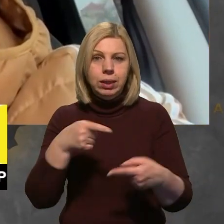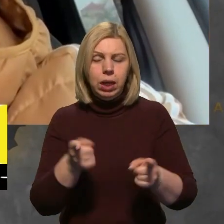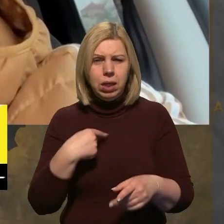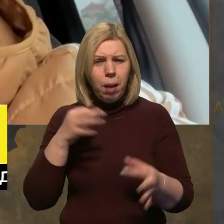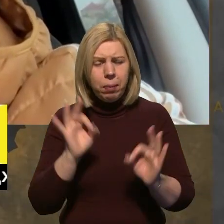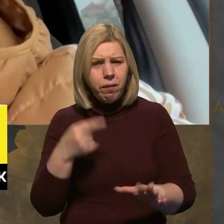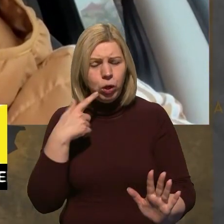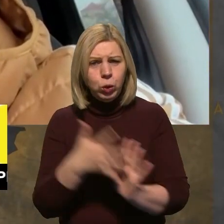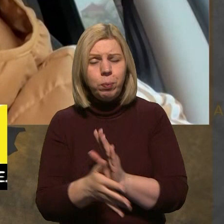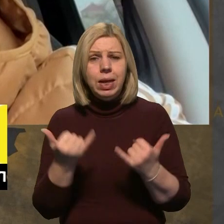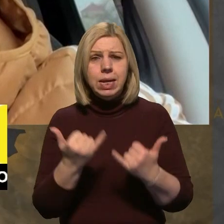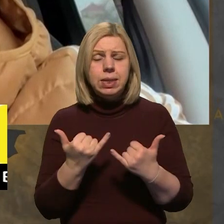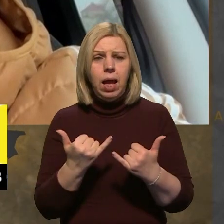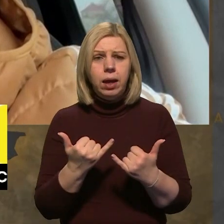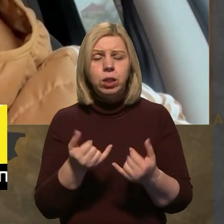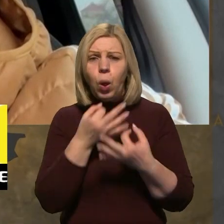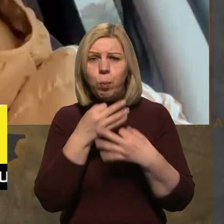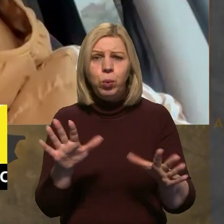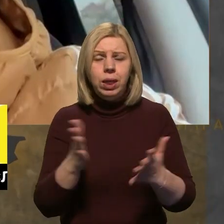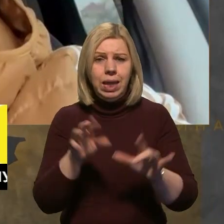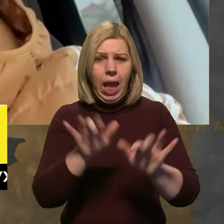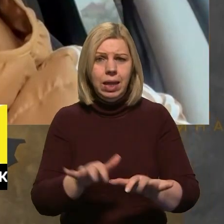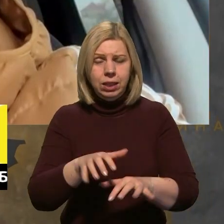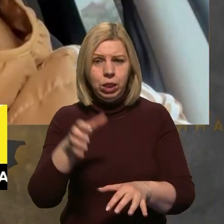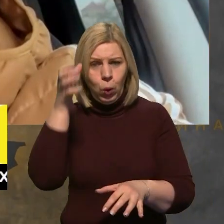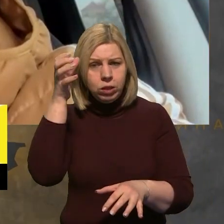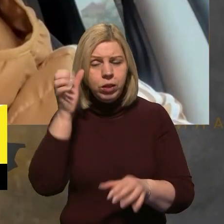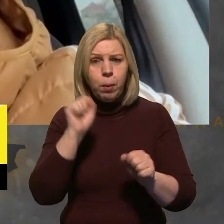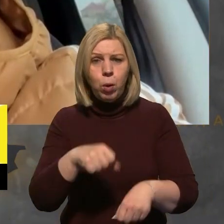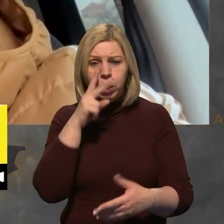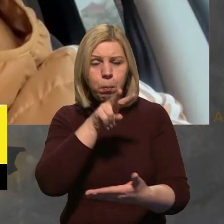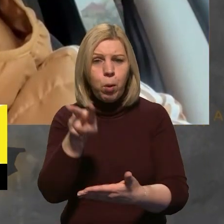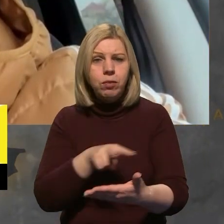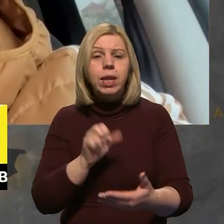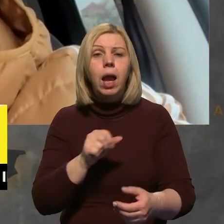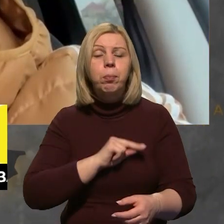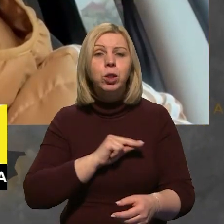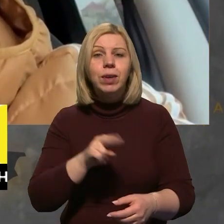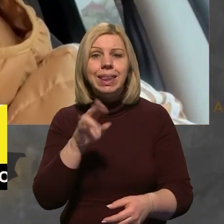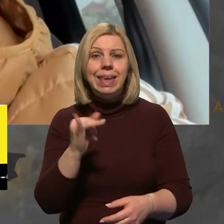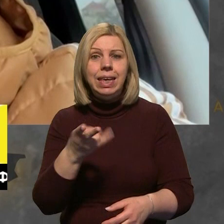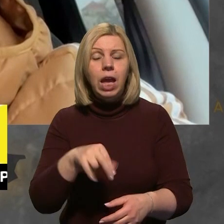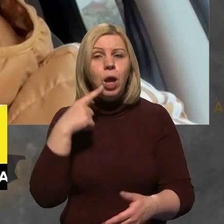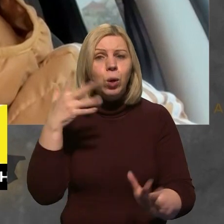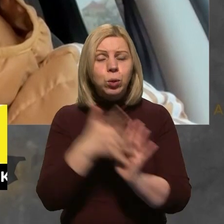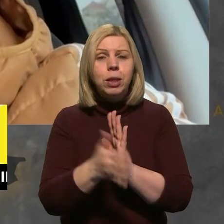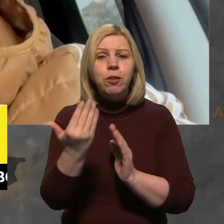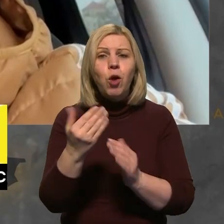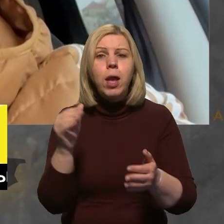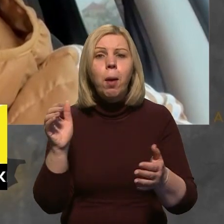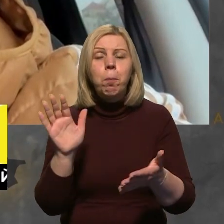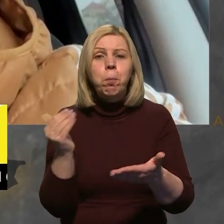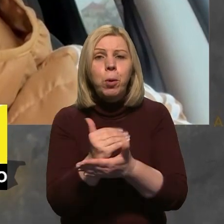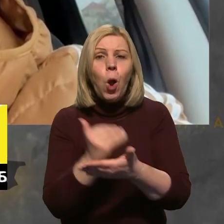зрозумів, що зараз будь-який айтішник у світі зможе подивитися, як працює дія, тобто зрозуміти основні принципи, але